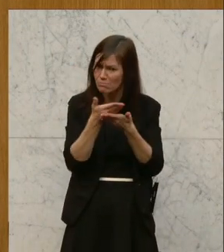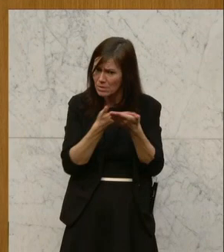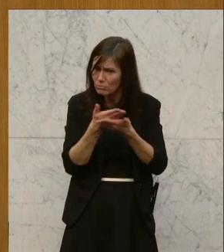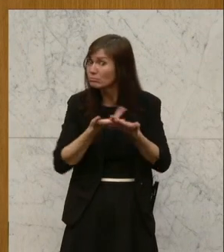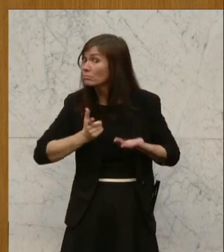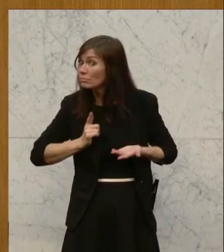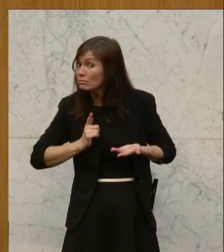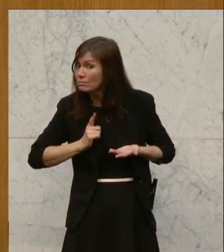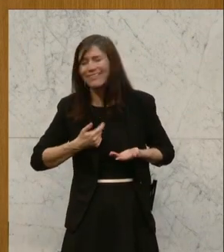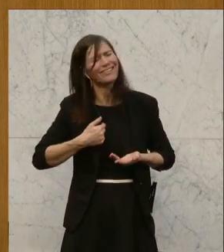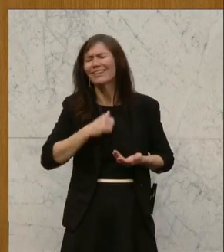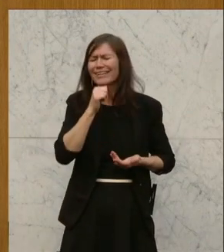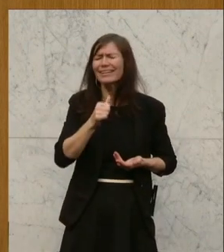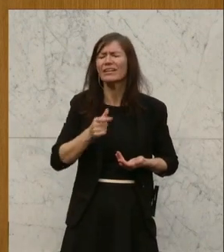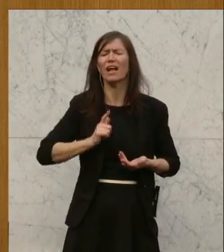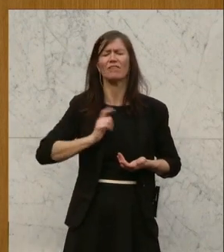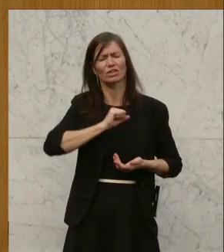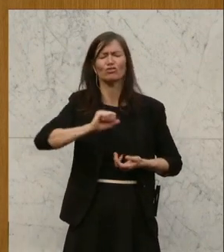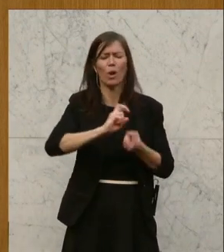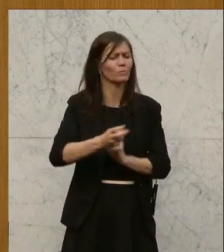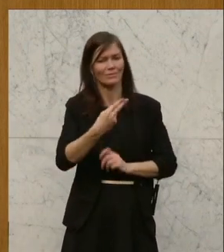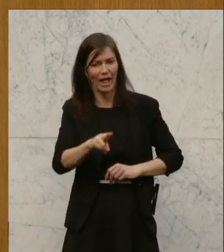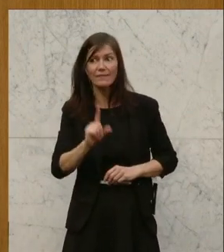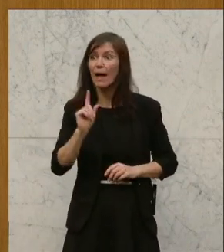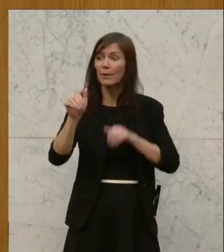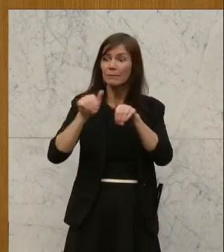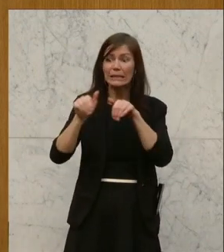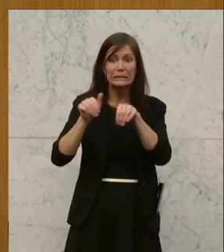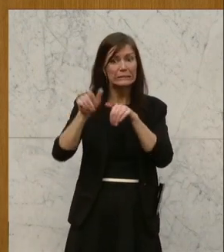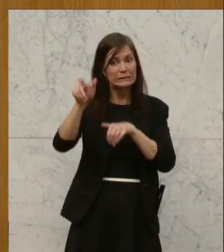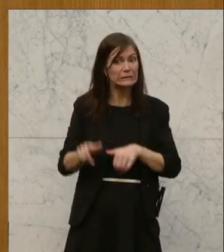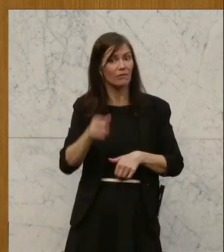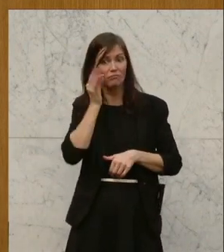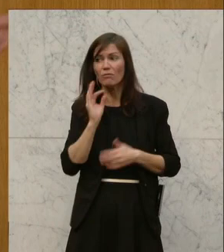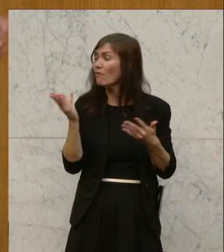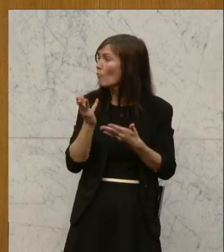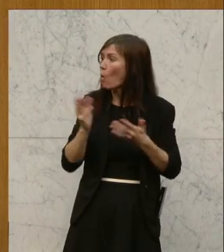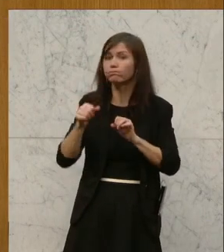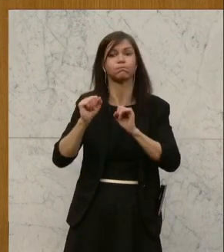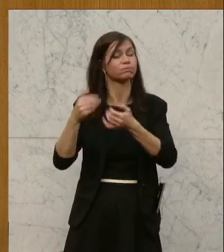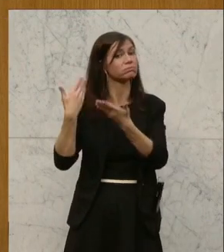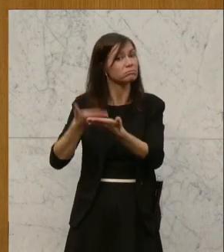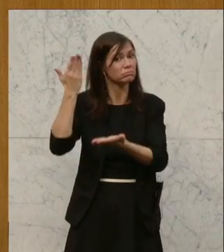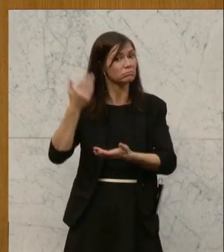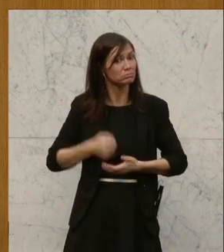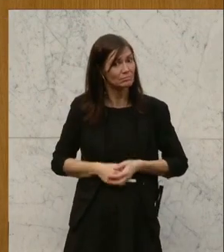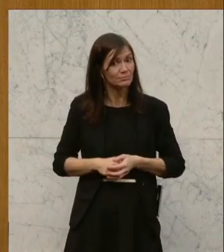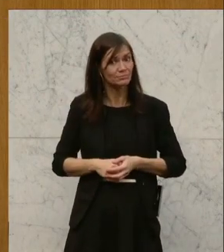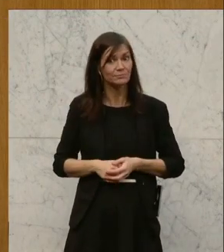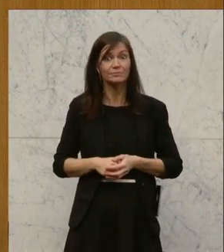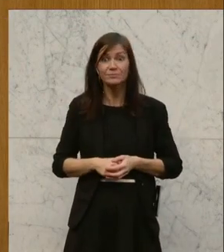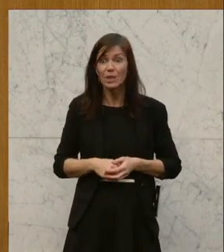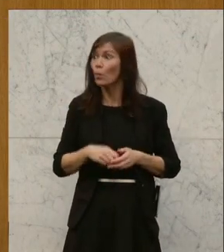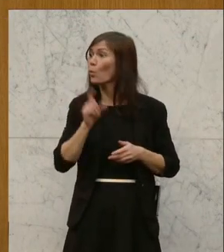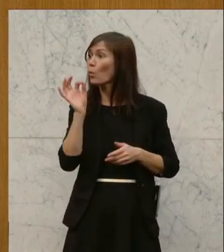automatisch, alles umgesetzt wird, sondern wo sind die Initiativen der Ministerin, wo sind die Initiativen dieses Hauses, der Regierungsfraktionen, um tatsächlich hier